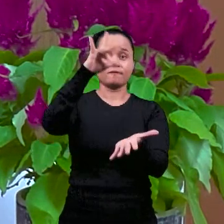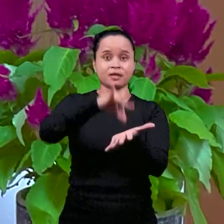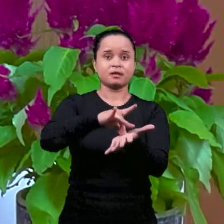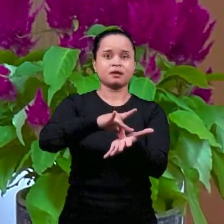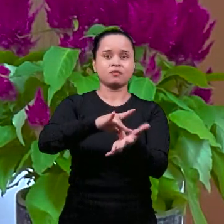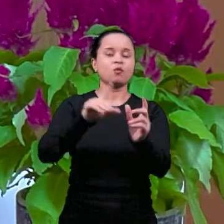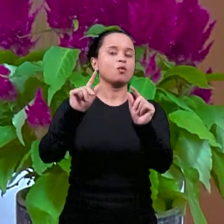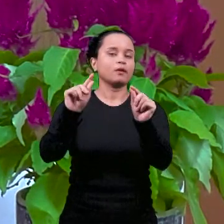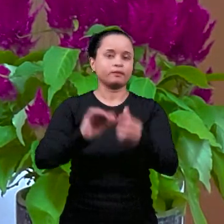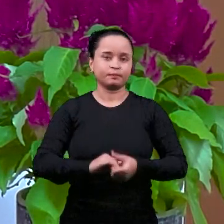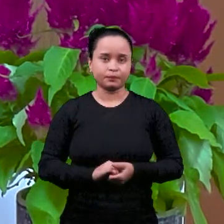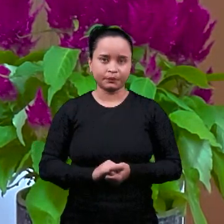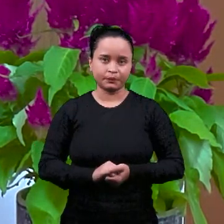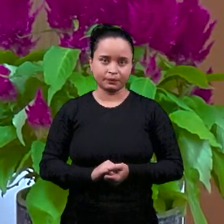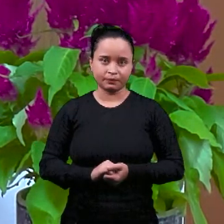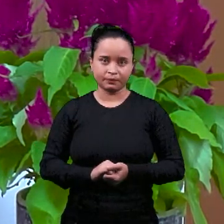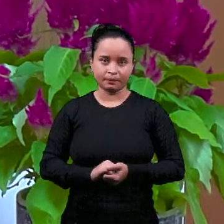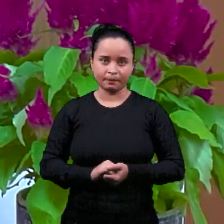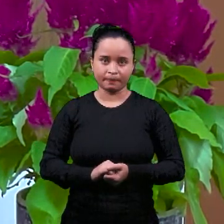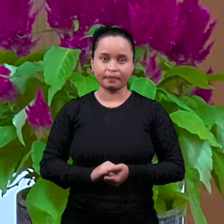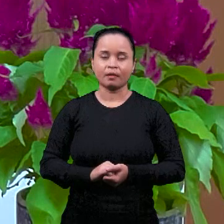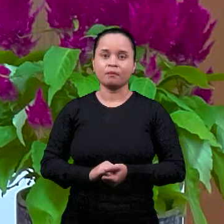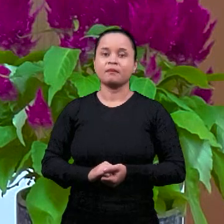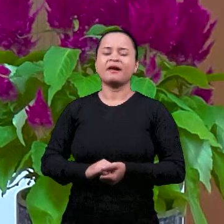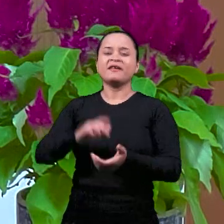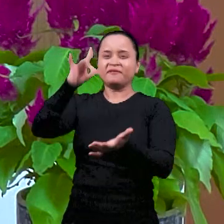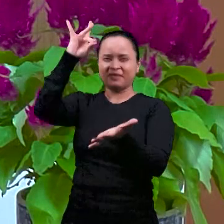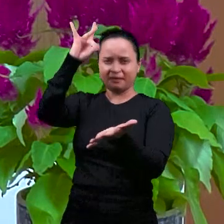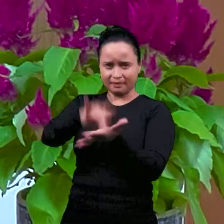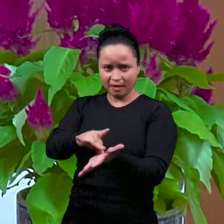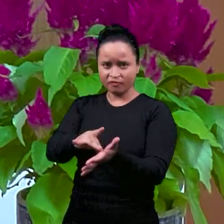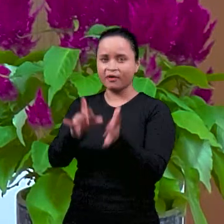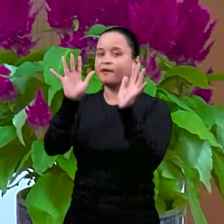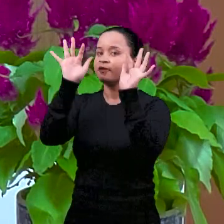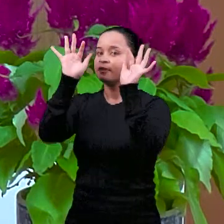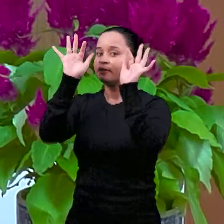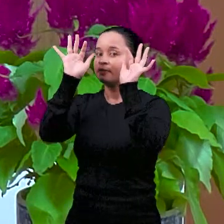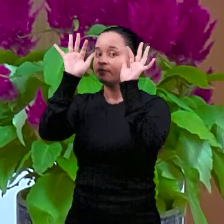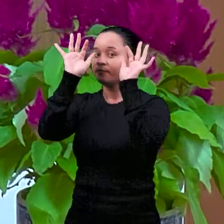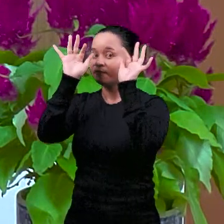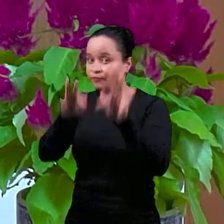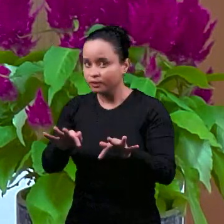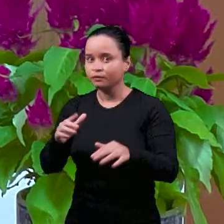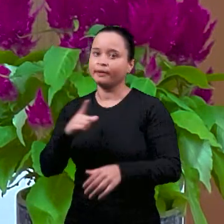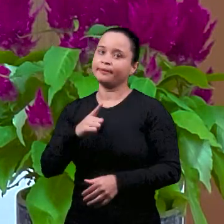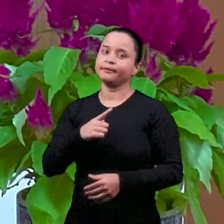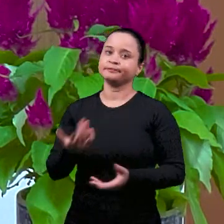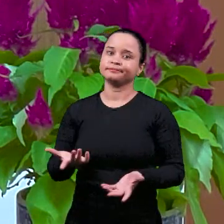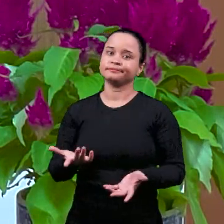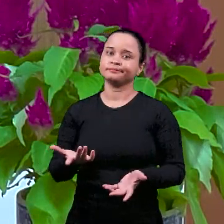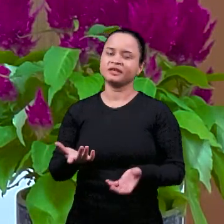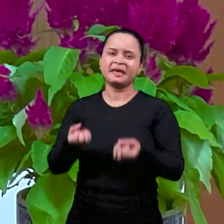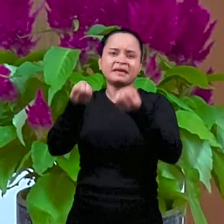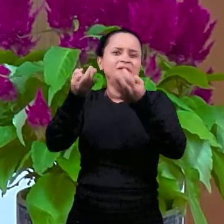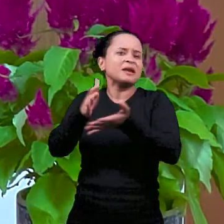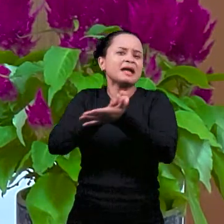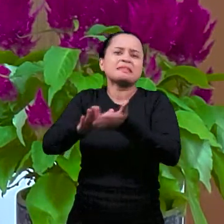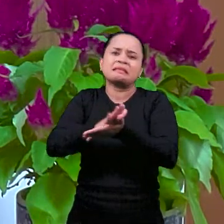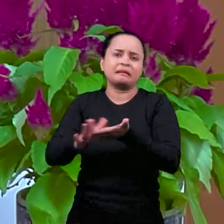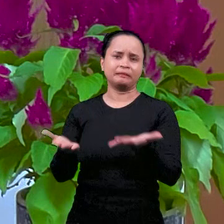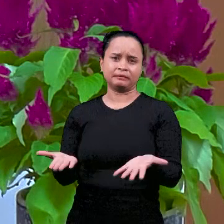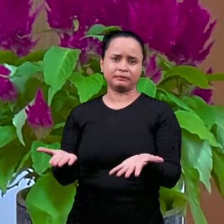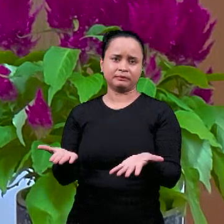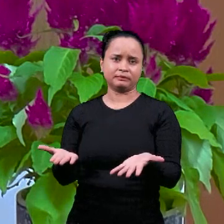дана, ограниченная. Истина, которая не объясняла ничего,